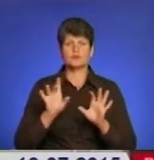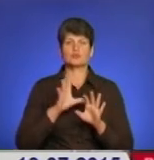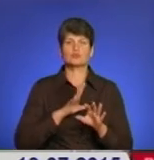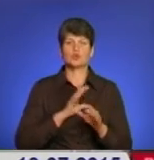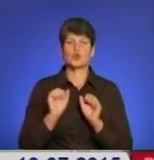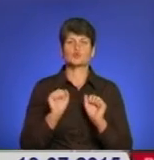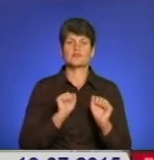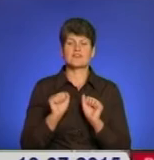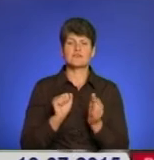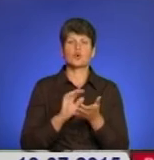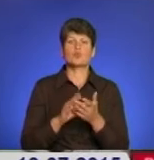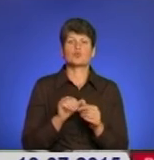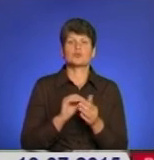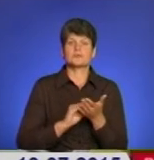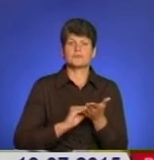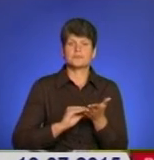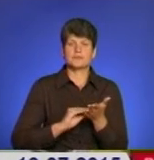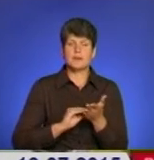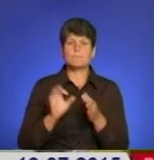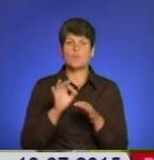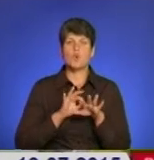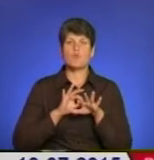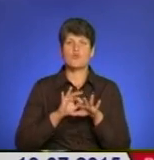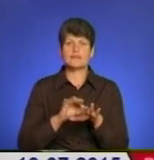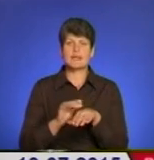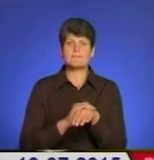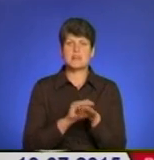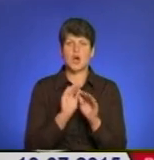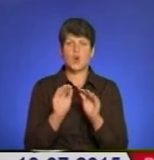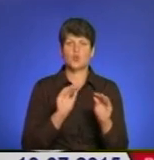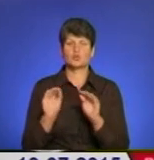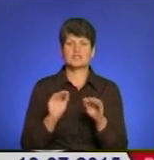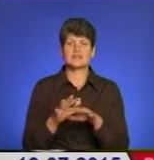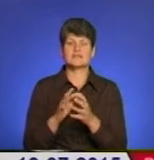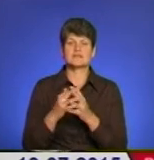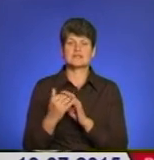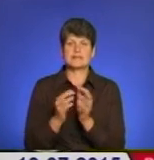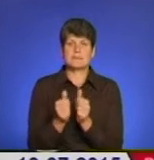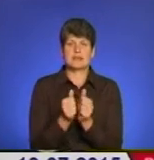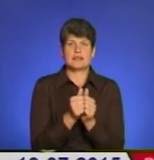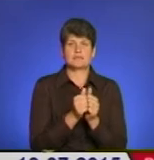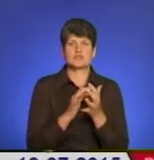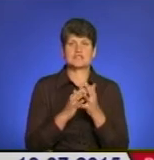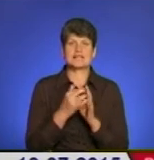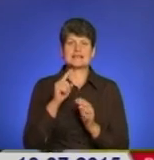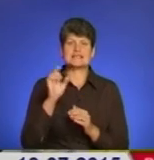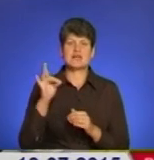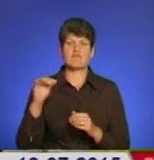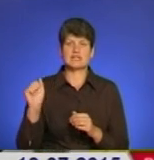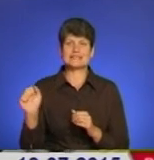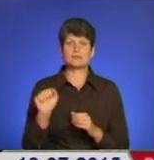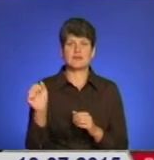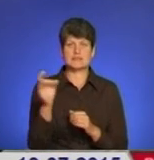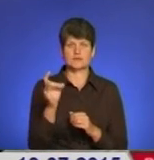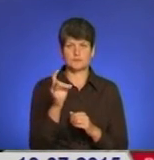розпорядження, у якому, зокрема, йдеться про проведення благоустрою у населених пунктах, прилеглих до села Зарваниця Требулянського